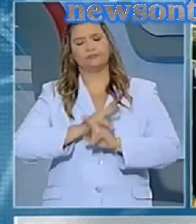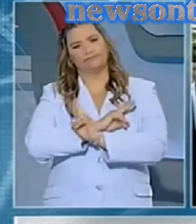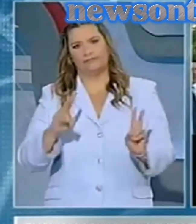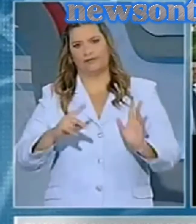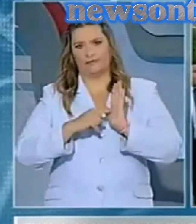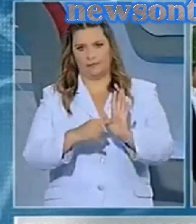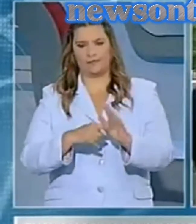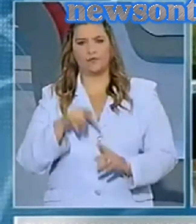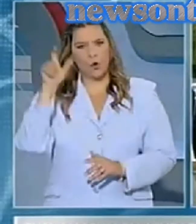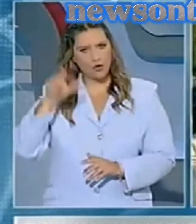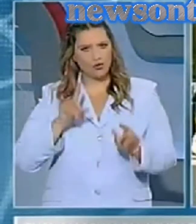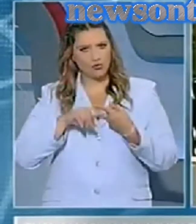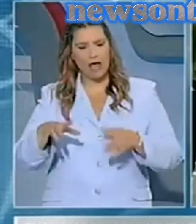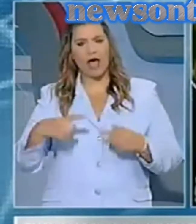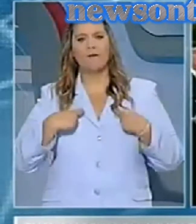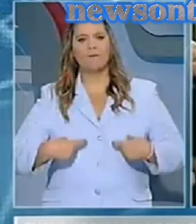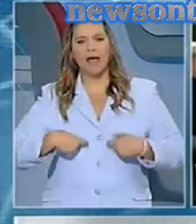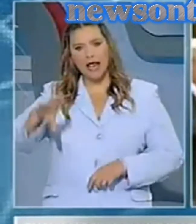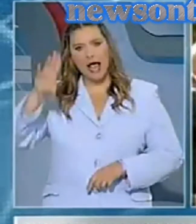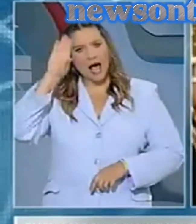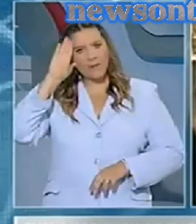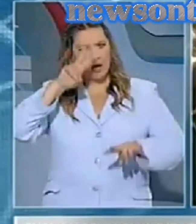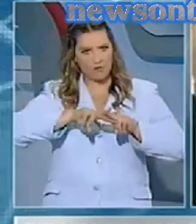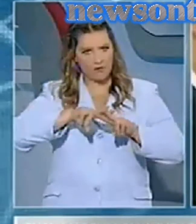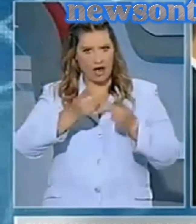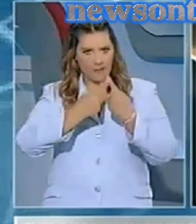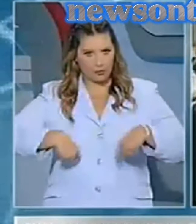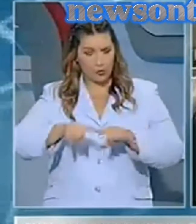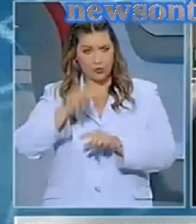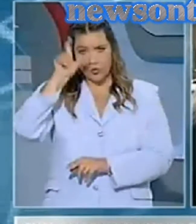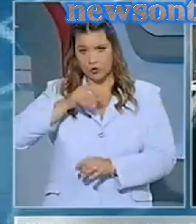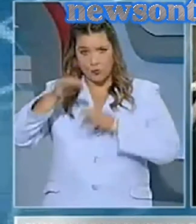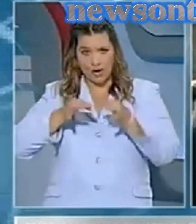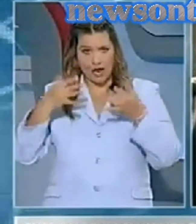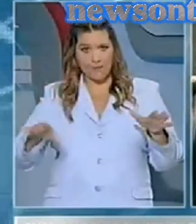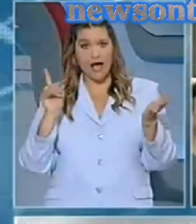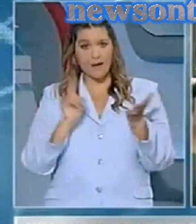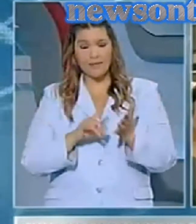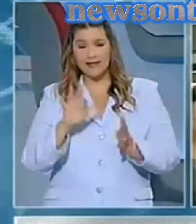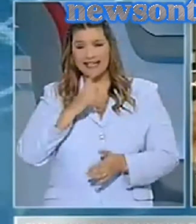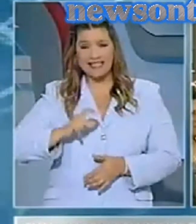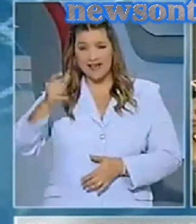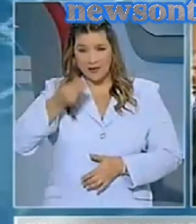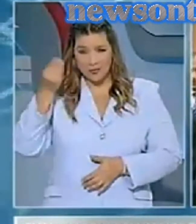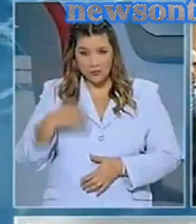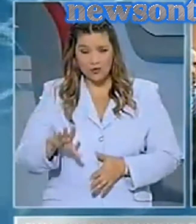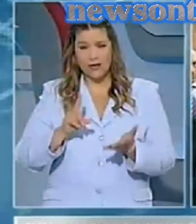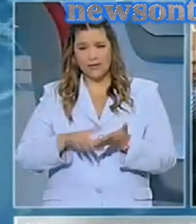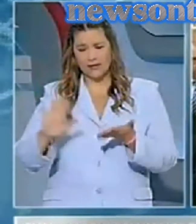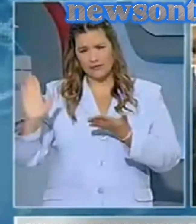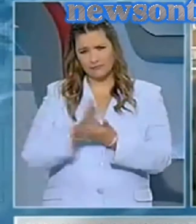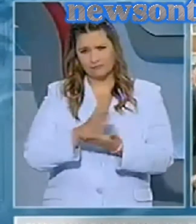Σαμαράς συναντήθηκε και με μέλη της Αμερικανοεβραϊκής Επιτροπής και σε ομιλία του είπε ότι πρέπει να ξεριζωθεί το μόρφωμα της Χρυσής Αυγής